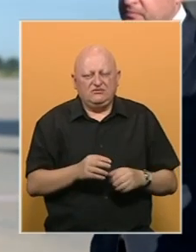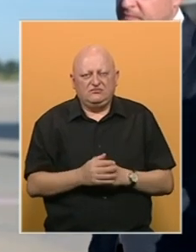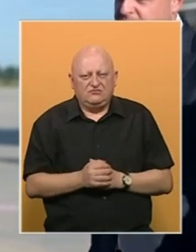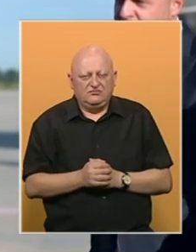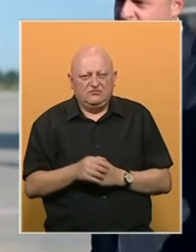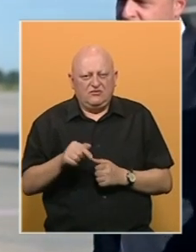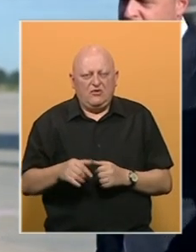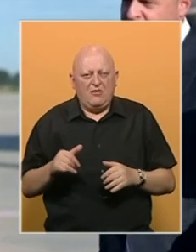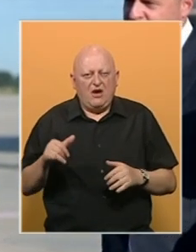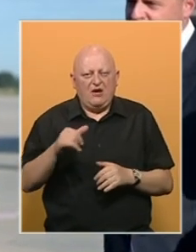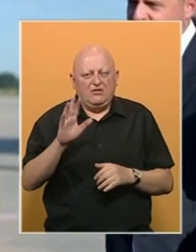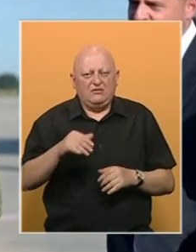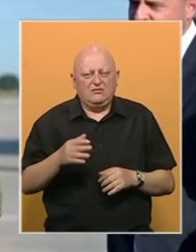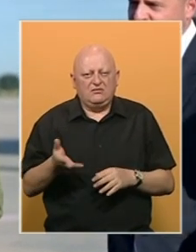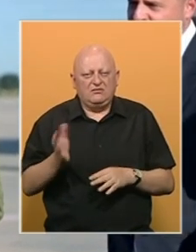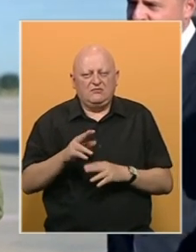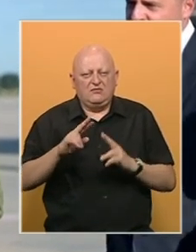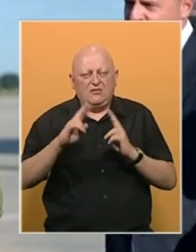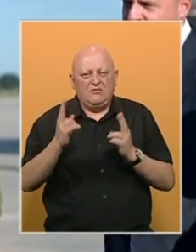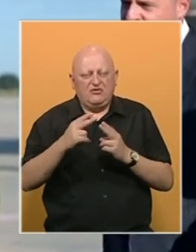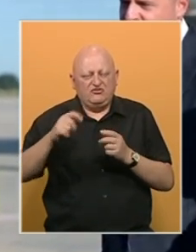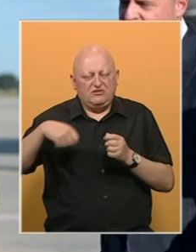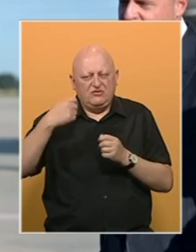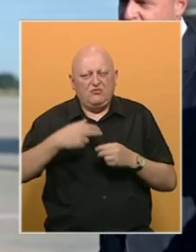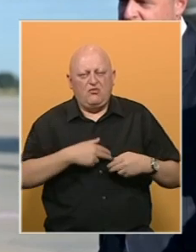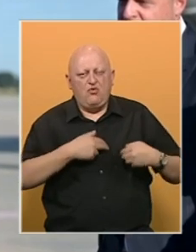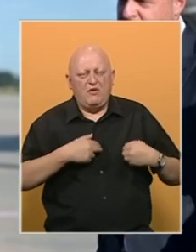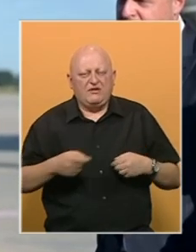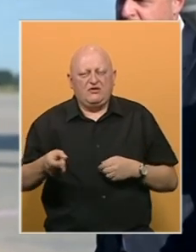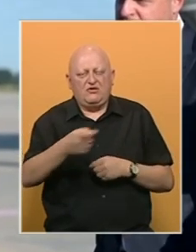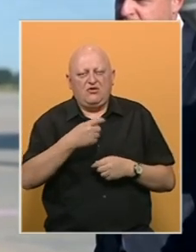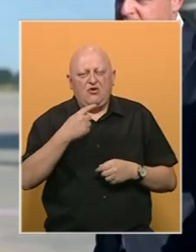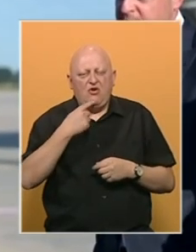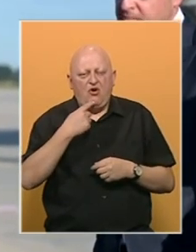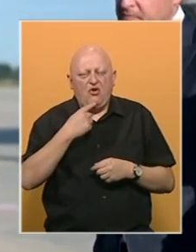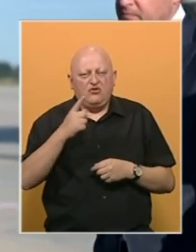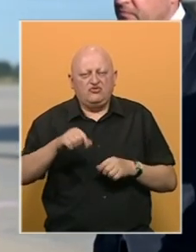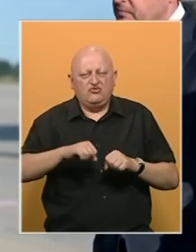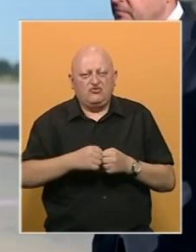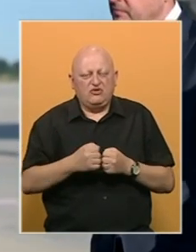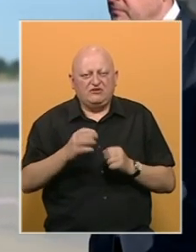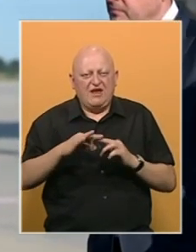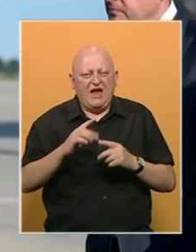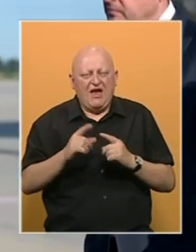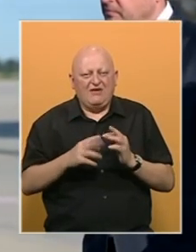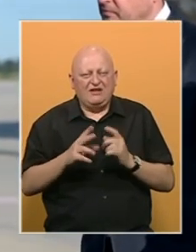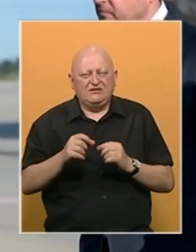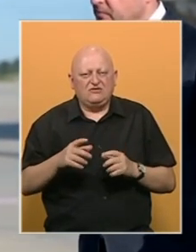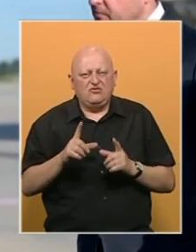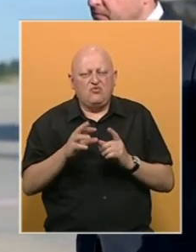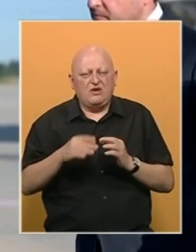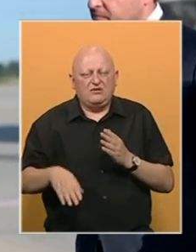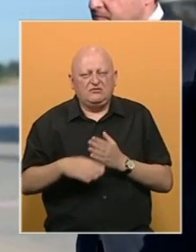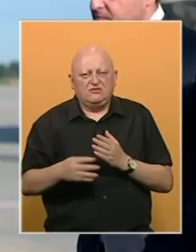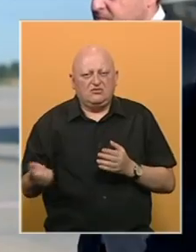U ovom avionu imamo predstavnike međunarodnih medija, humanitarnih organizacija koji su bili ugroženi u Afganistanu. Ukrajina im je